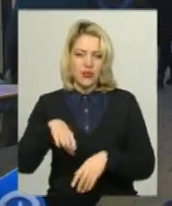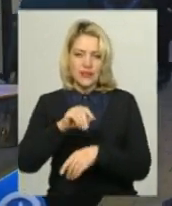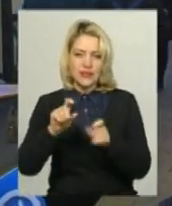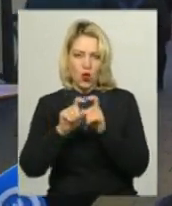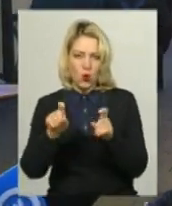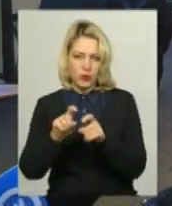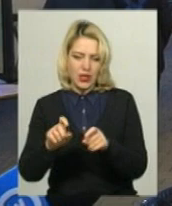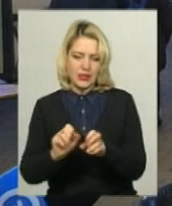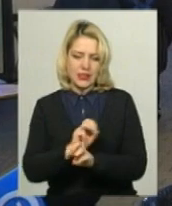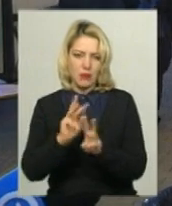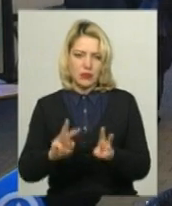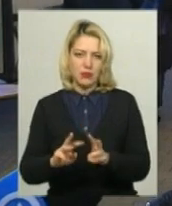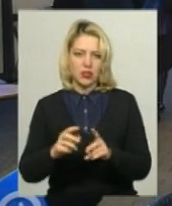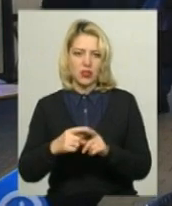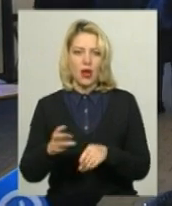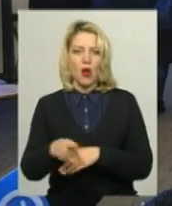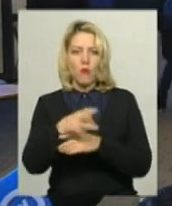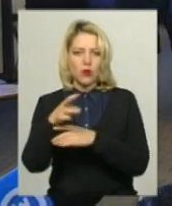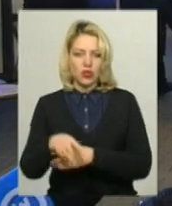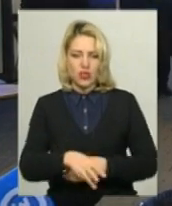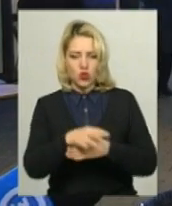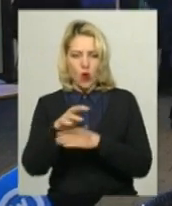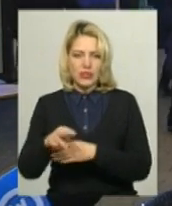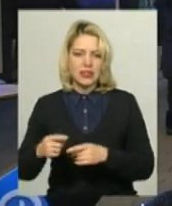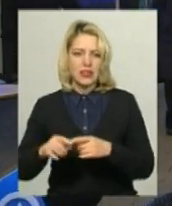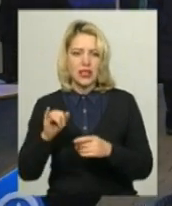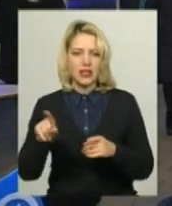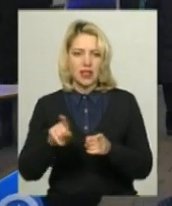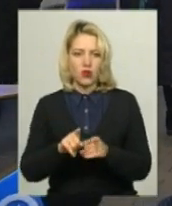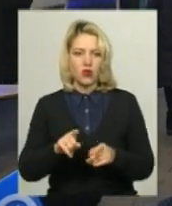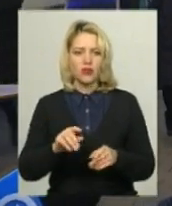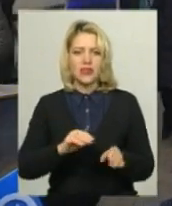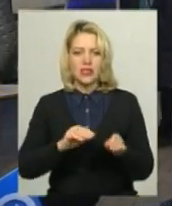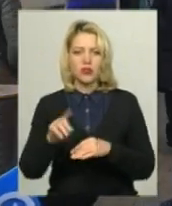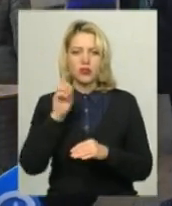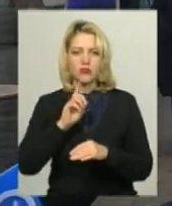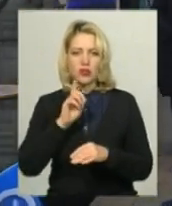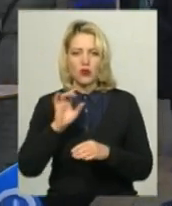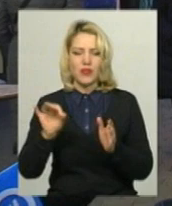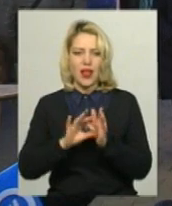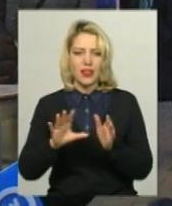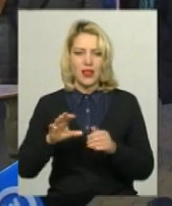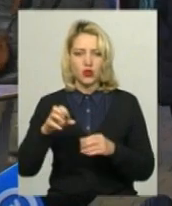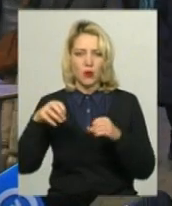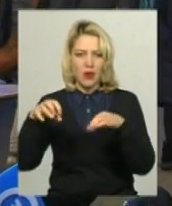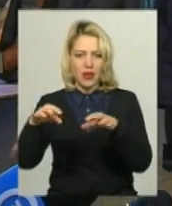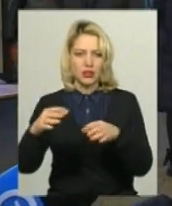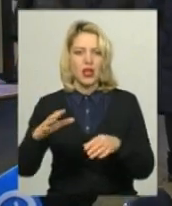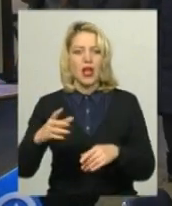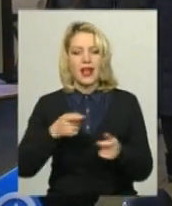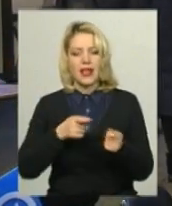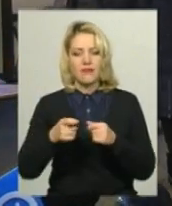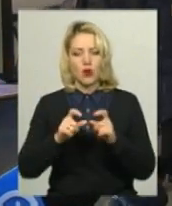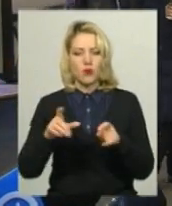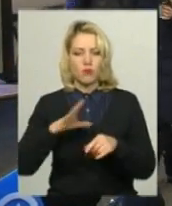первинними засобами пожежогасіння, також допускається встановлення тимчасових електромереж. Керівникам об'єктів було наголошено на